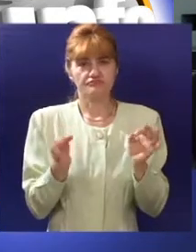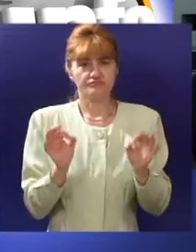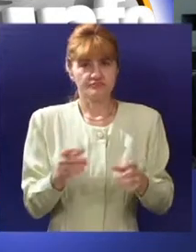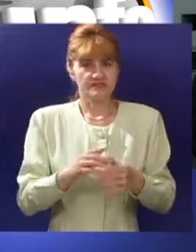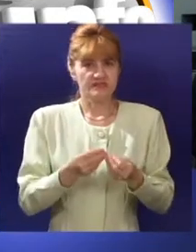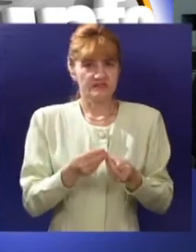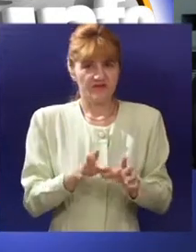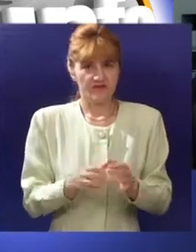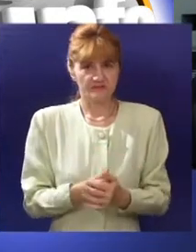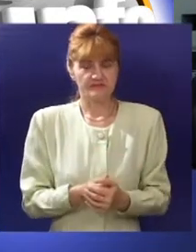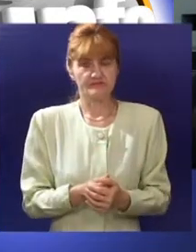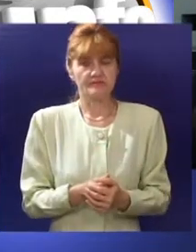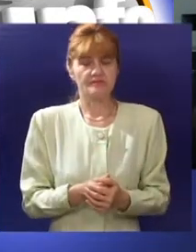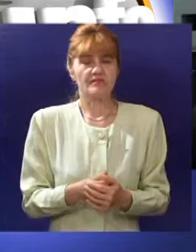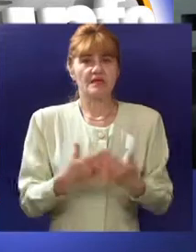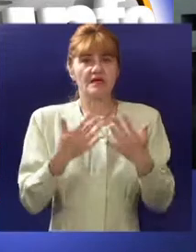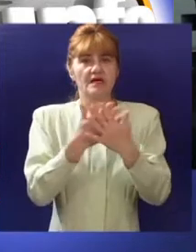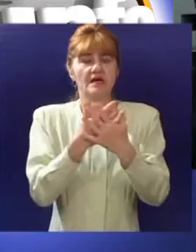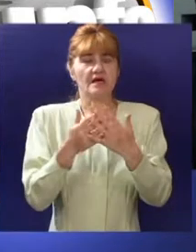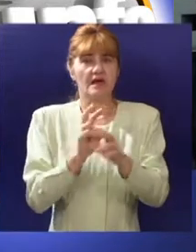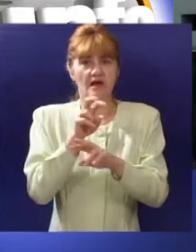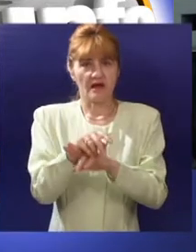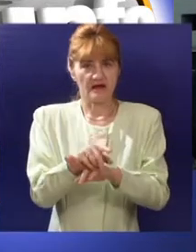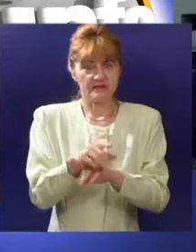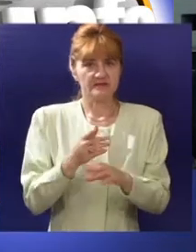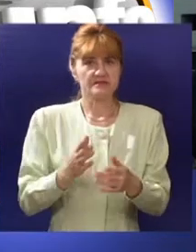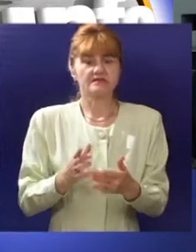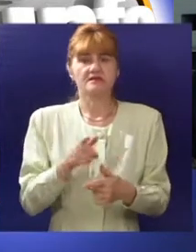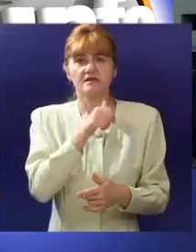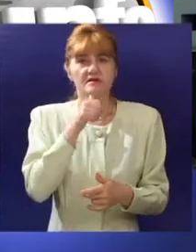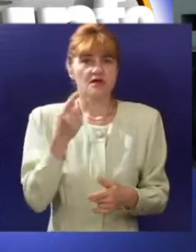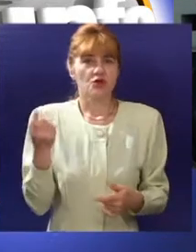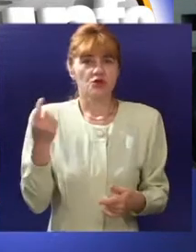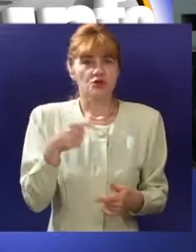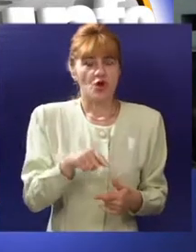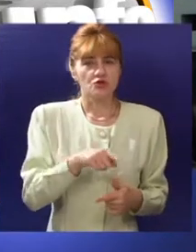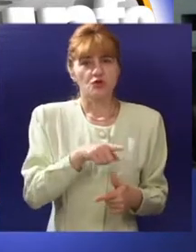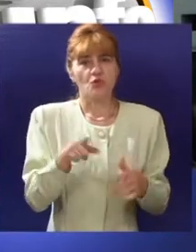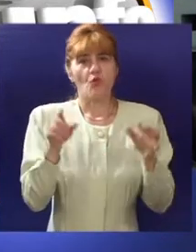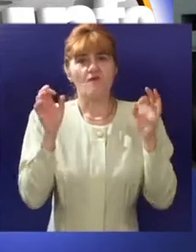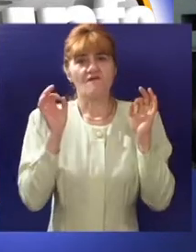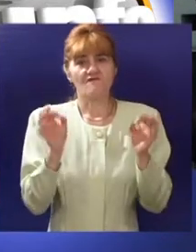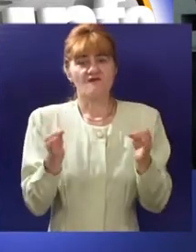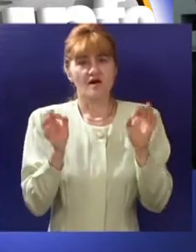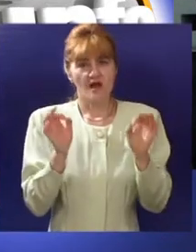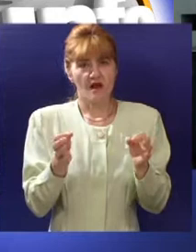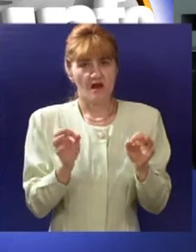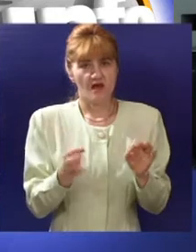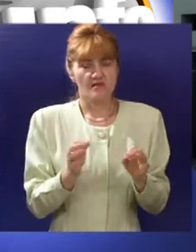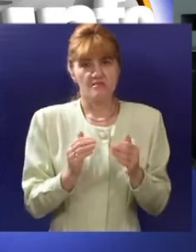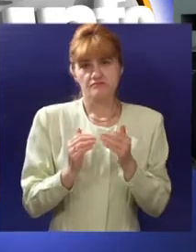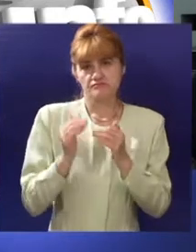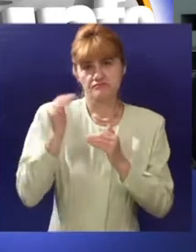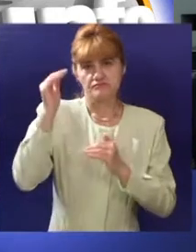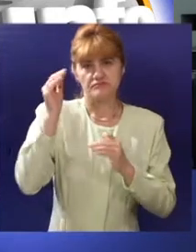način Carinska služba je došla do veoma, veoma kvalitetne odnosno